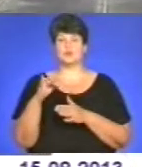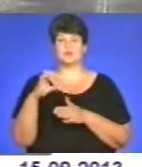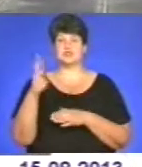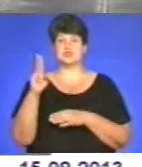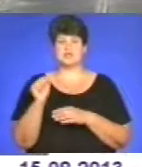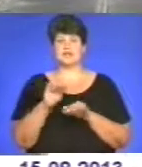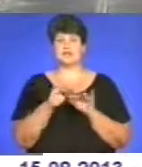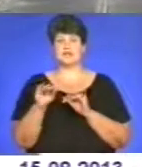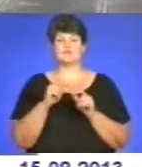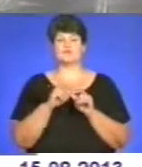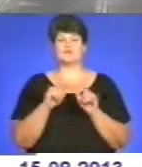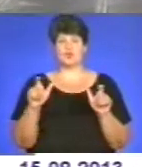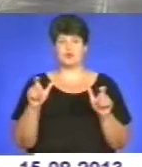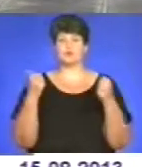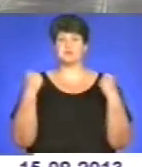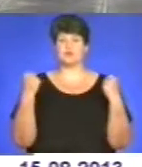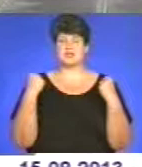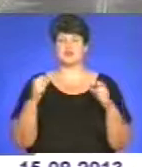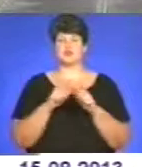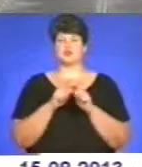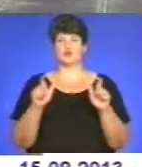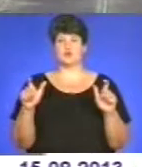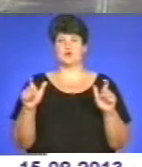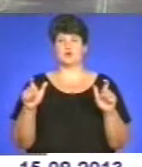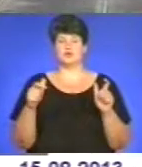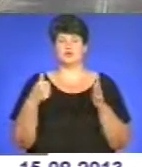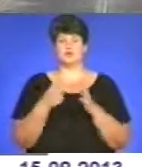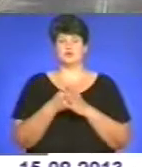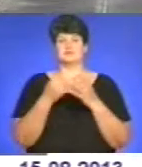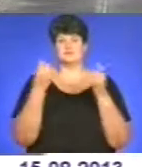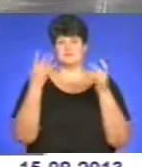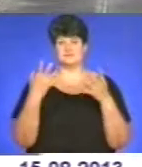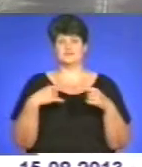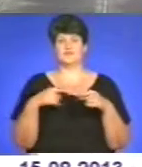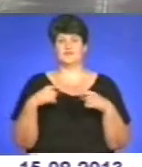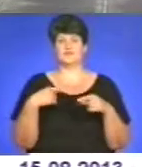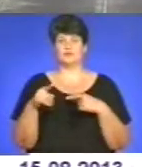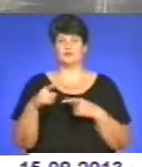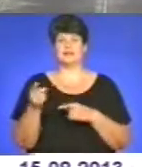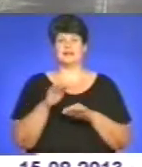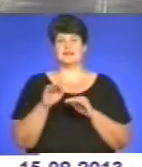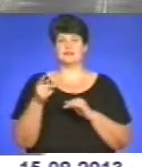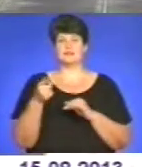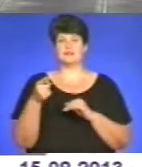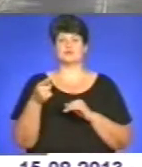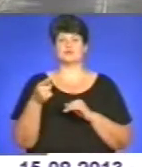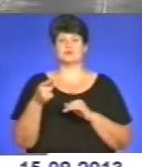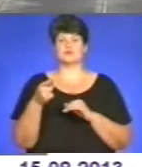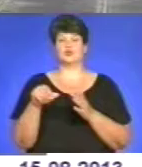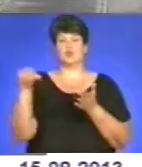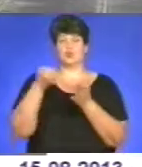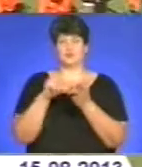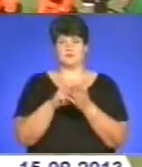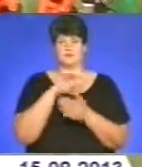школи, спортивної школи, до рівня аматорського футболу на рівні Тернопільської області, і до рівня участі в